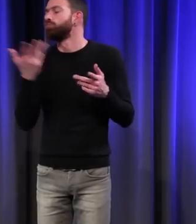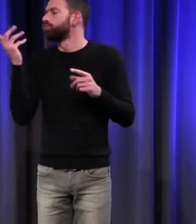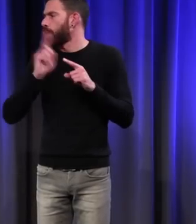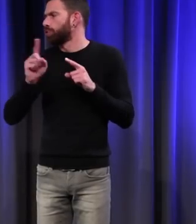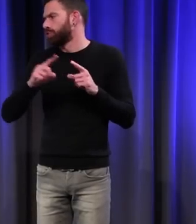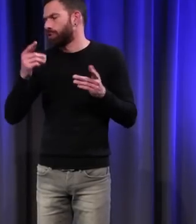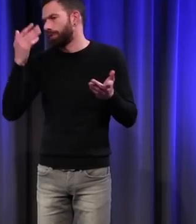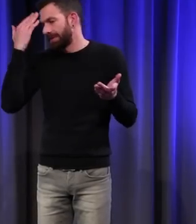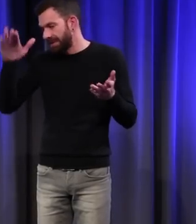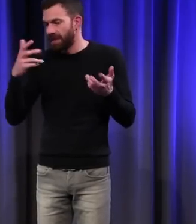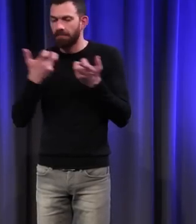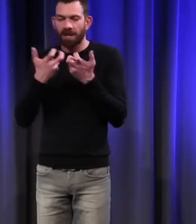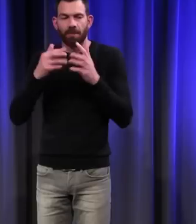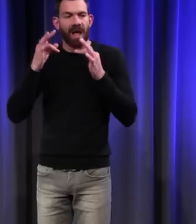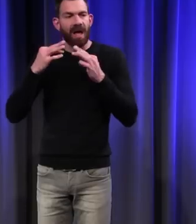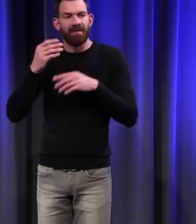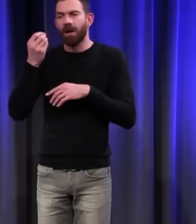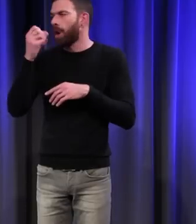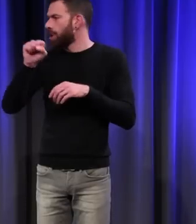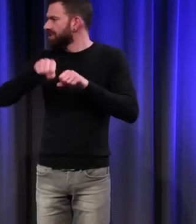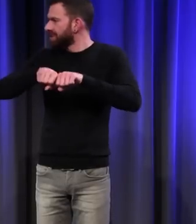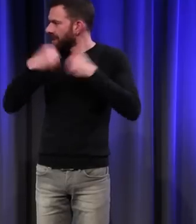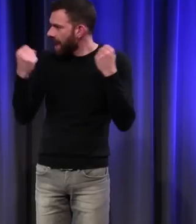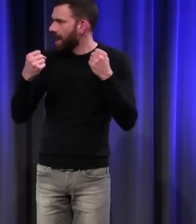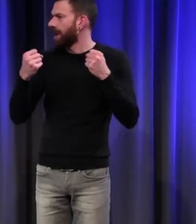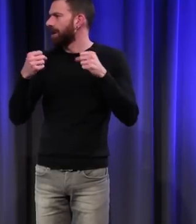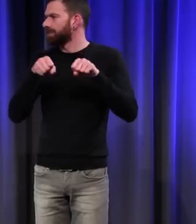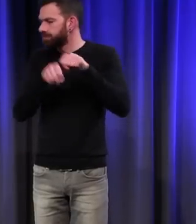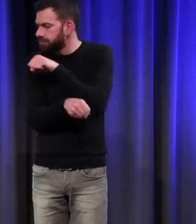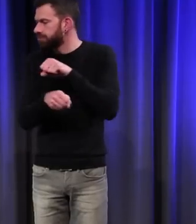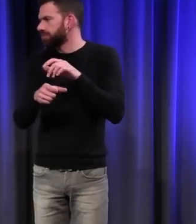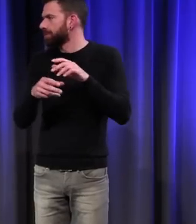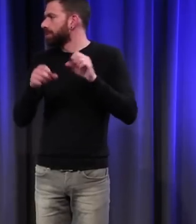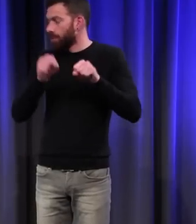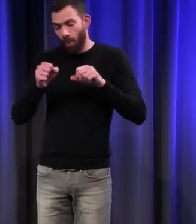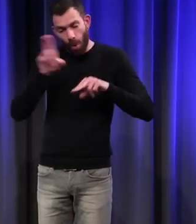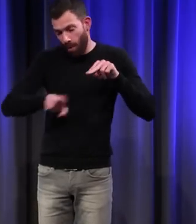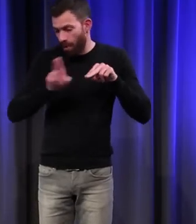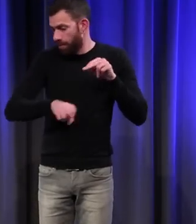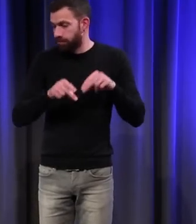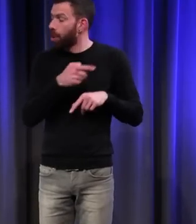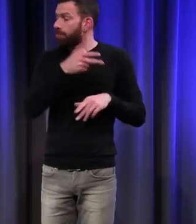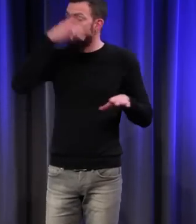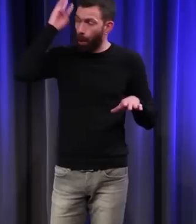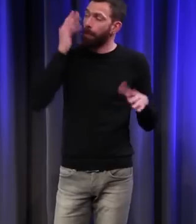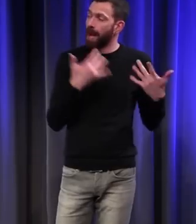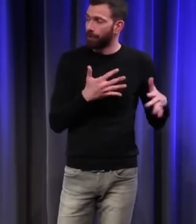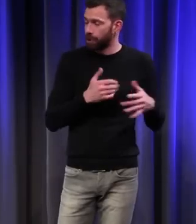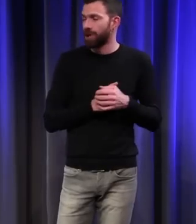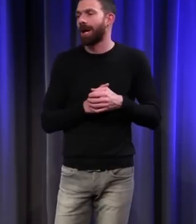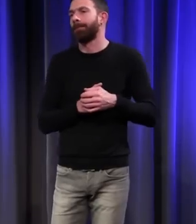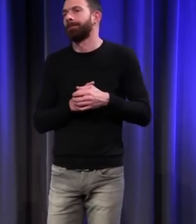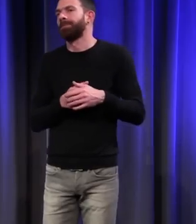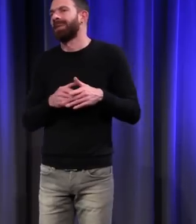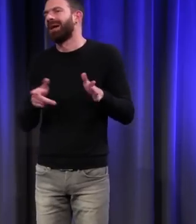les fractures, par exemple, réparer des fractures, mais les Romains savaient déjà le faire. Ce qu'on connaît